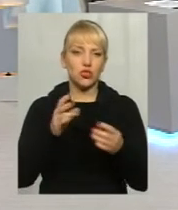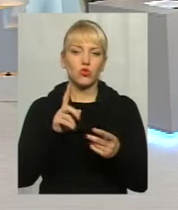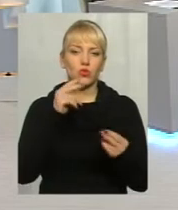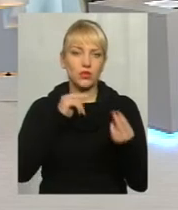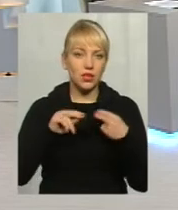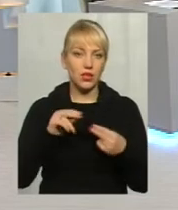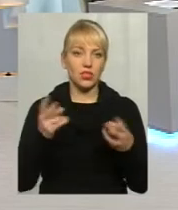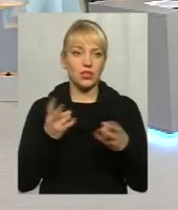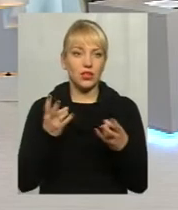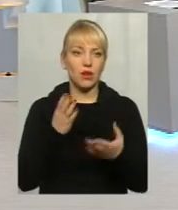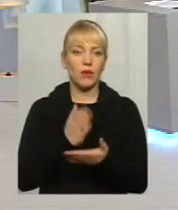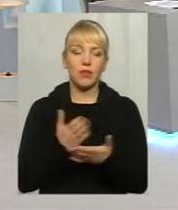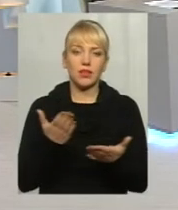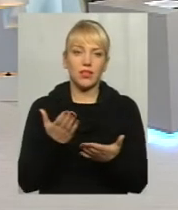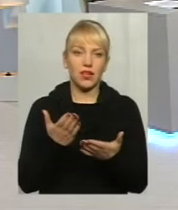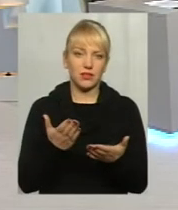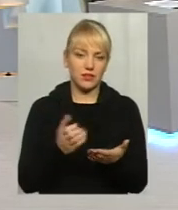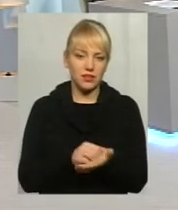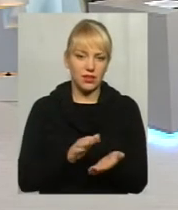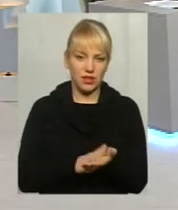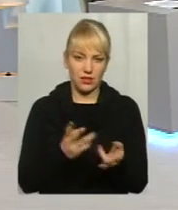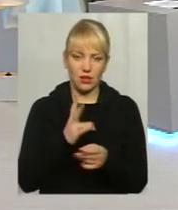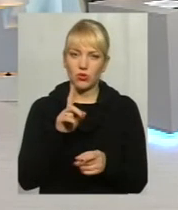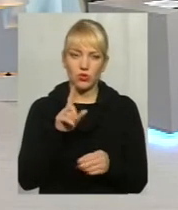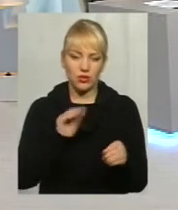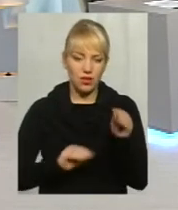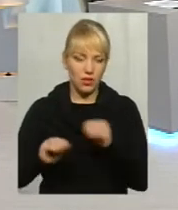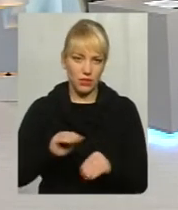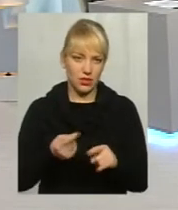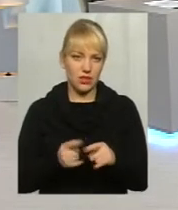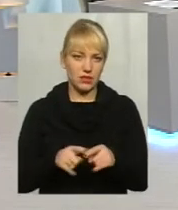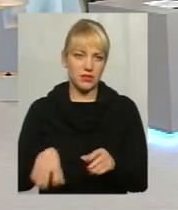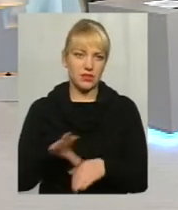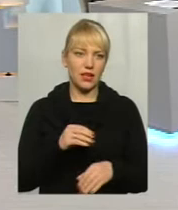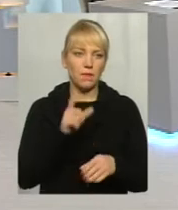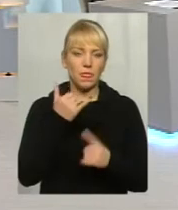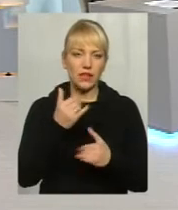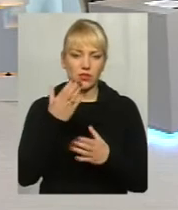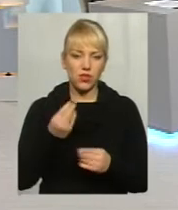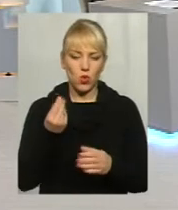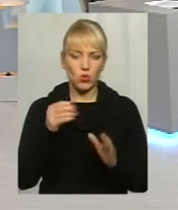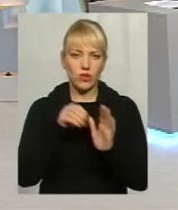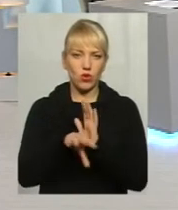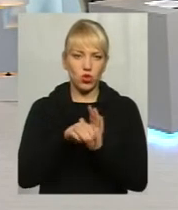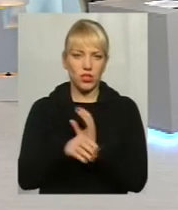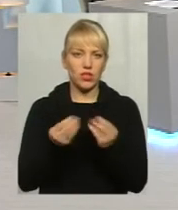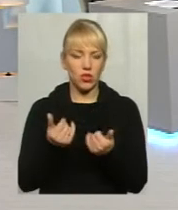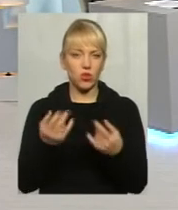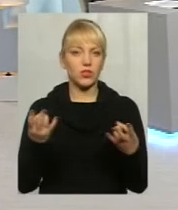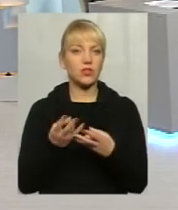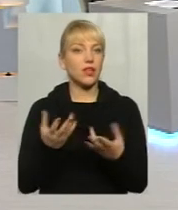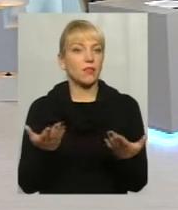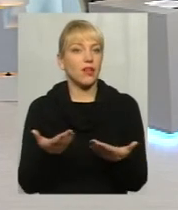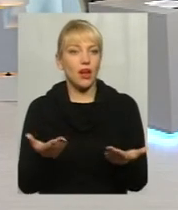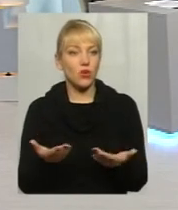мати якісь ісходні дани, треба щось ліпити це все. На сьогоднішній день люди вложили гроші, то треба їх теж